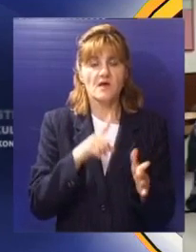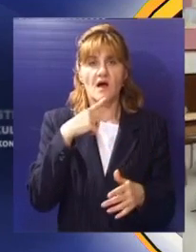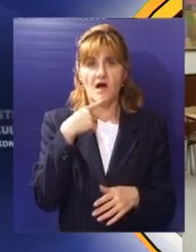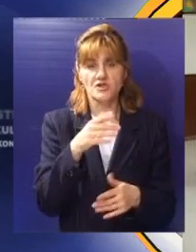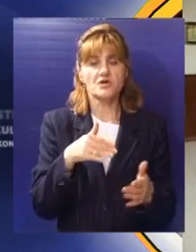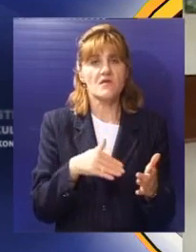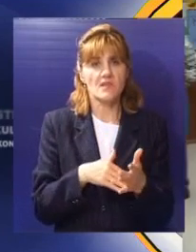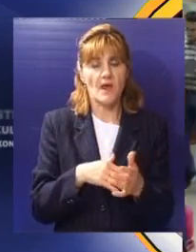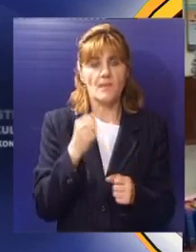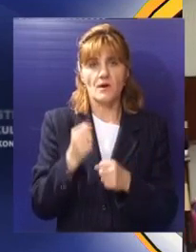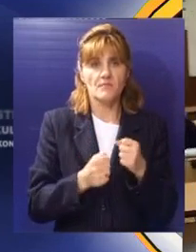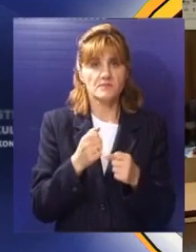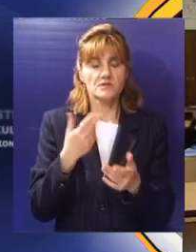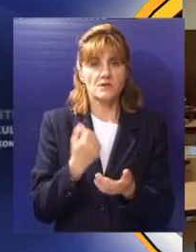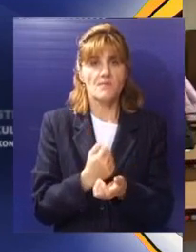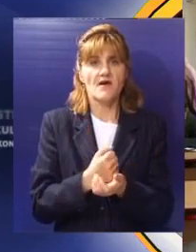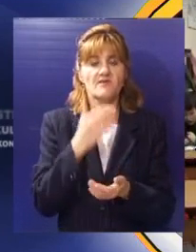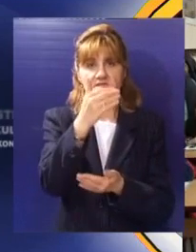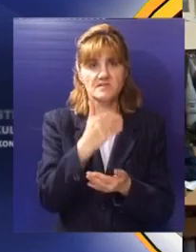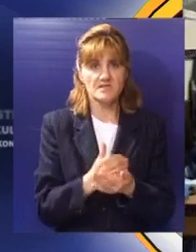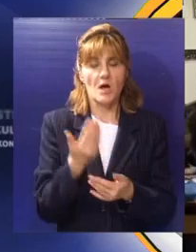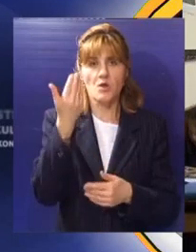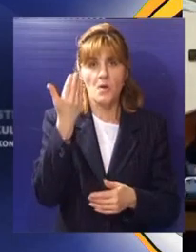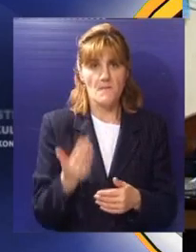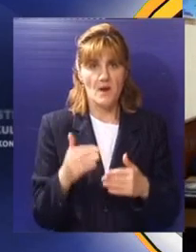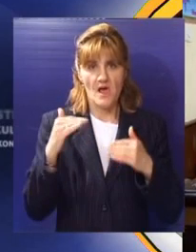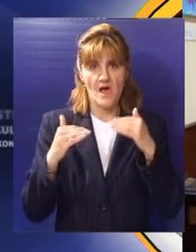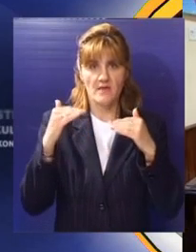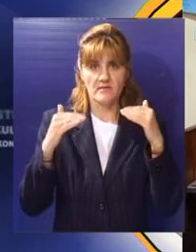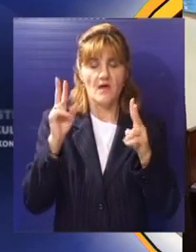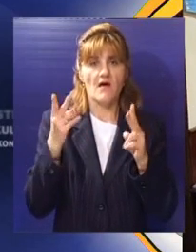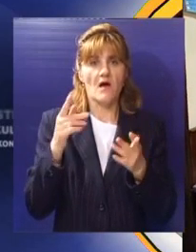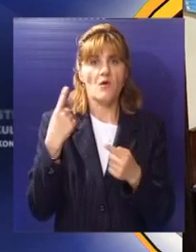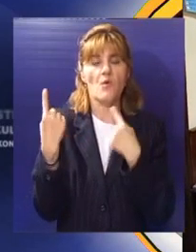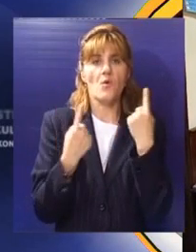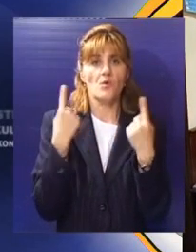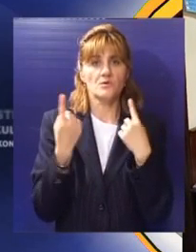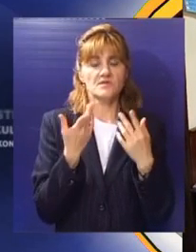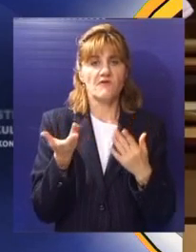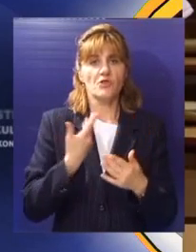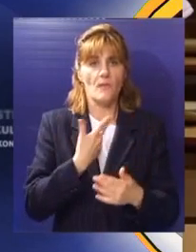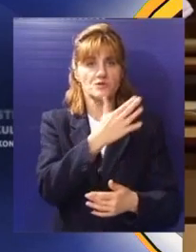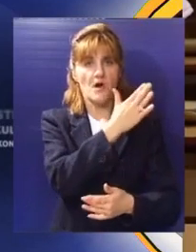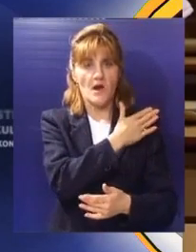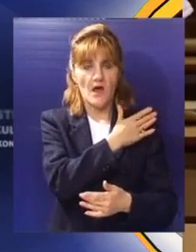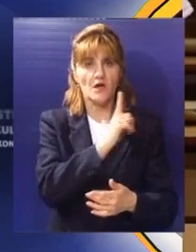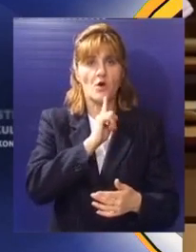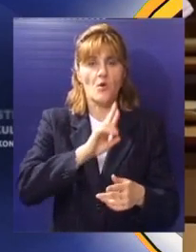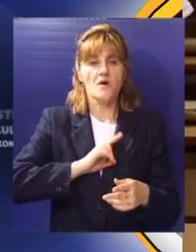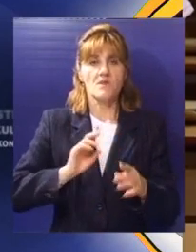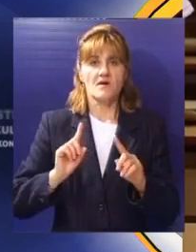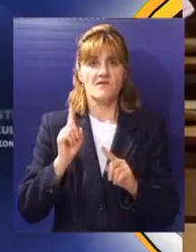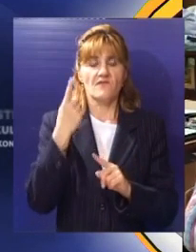učiniti da se što pre donese zakon o platama na bazi platnih razreda, kako bi se stvorili uslovi za nagrađivanje oni koji